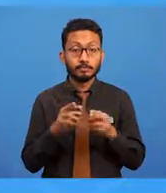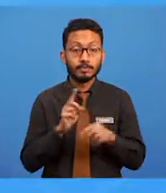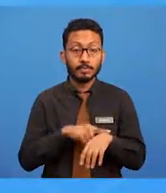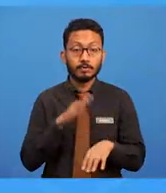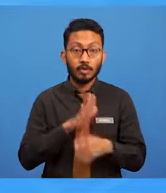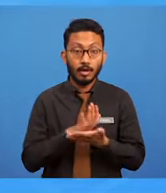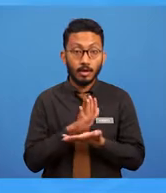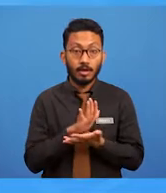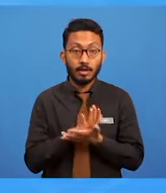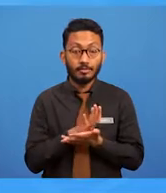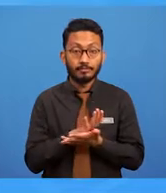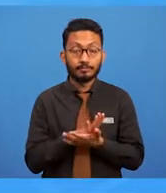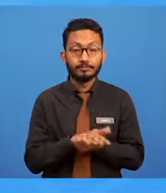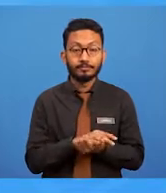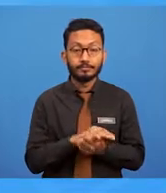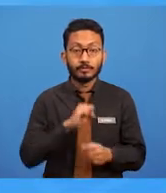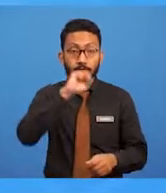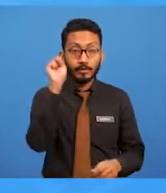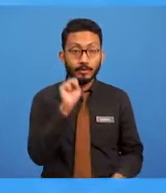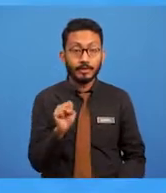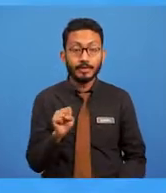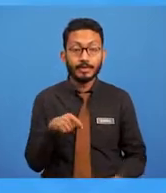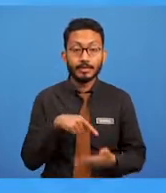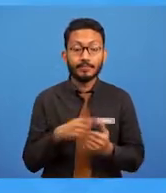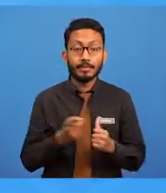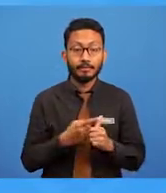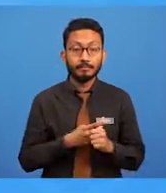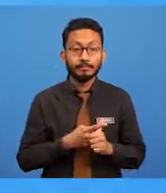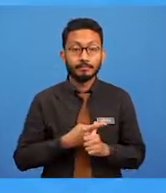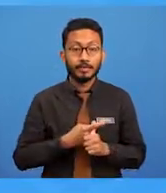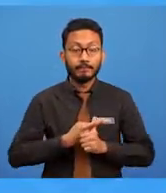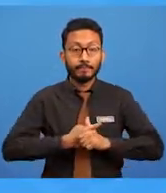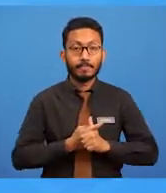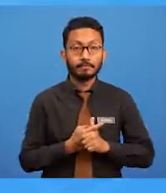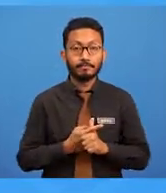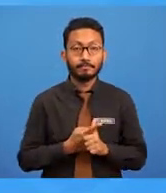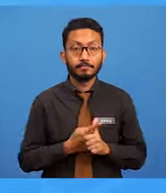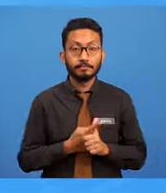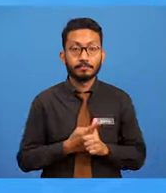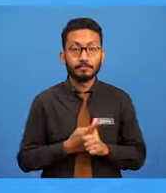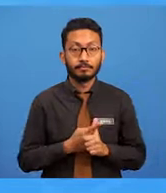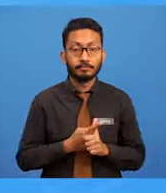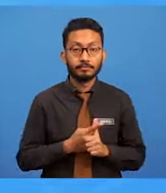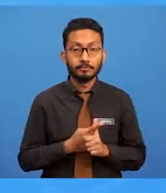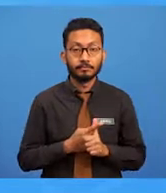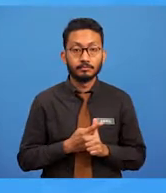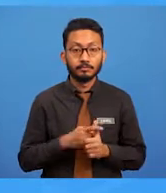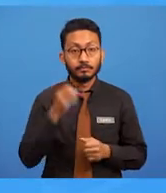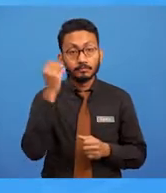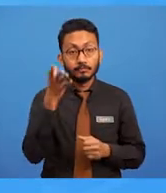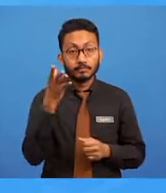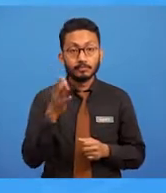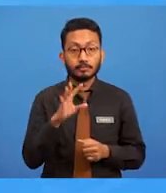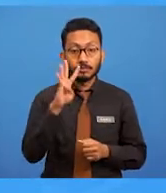Antara soalannya adalah yang pertama yang pertama nyatakan